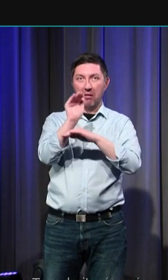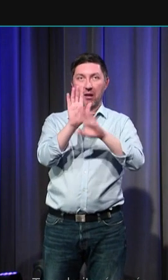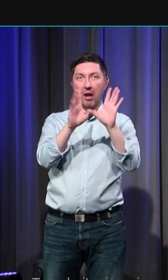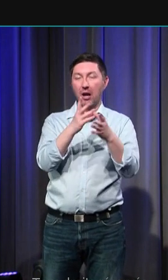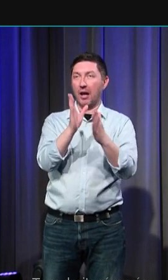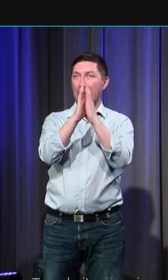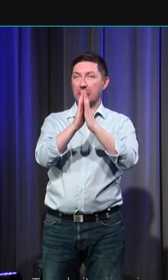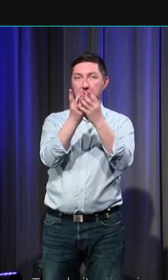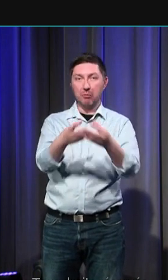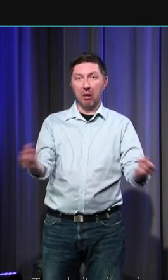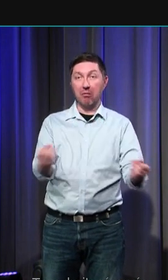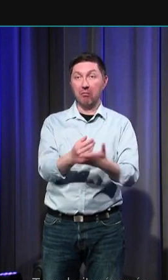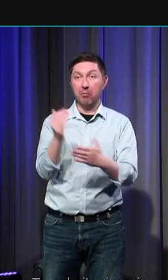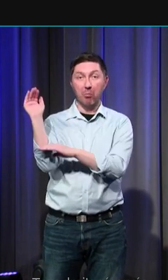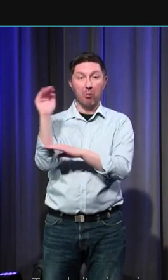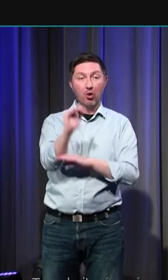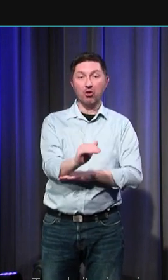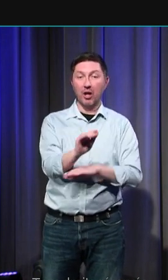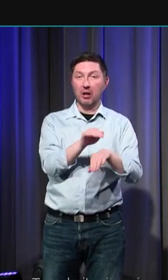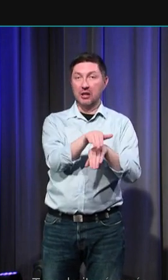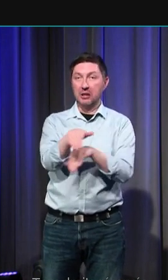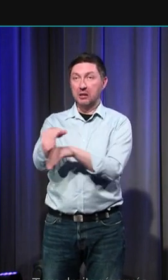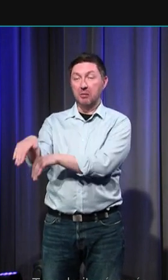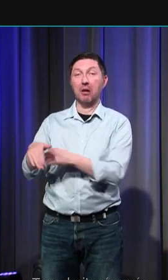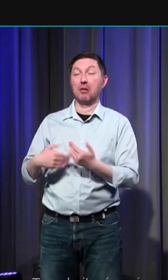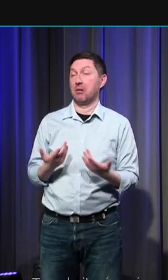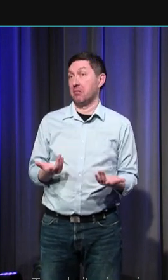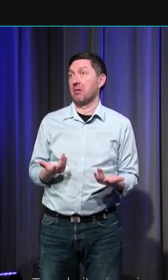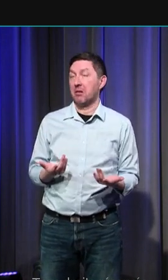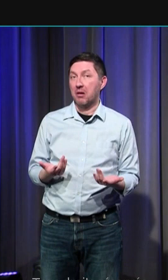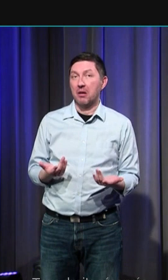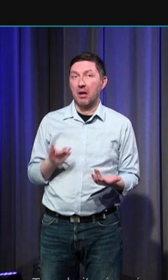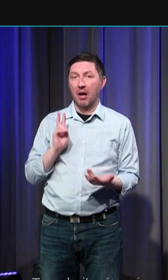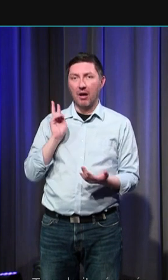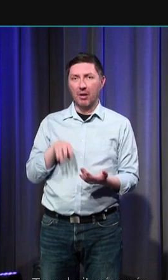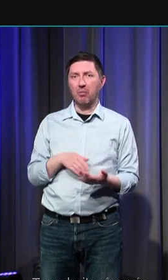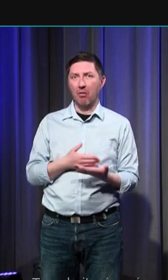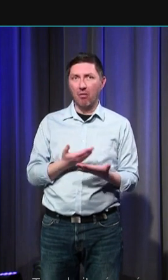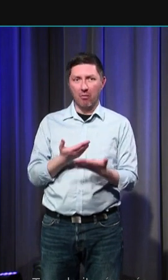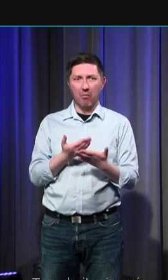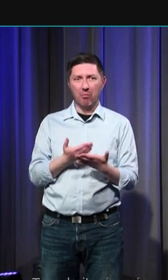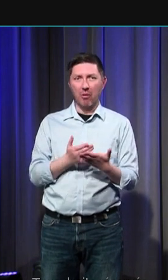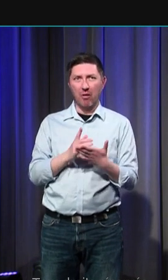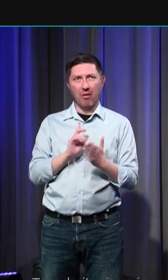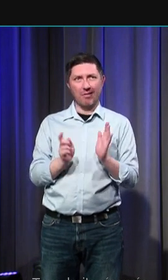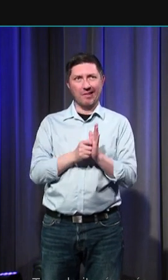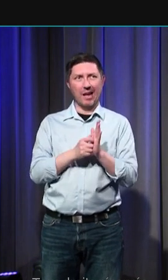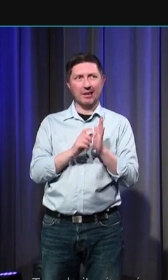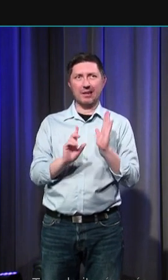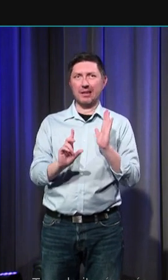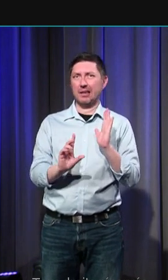puisque les historiens avec lesquels nous avons travaillé nous ont dit que pouvoir attester ce geste autour de l'an 1000 était quand même